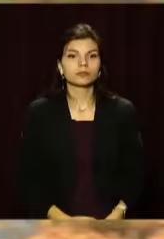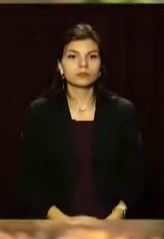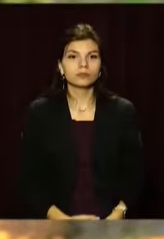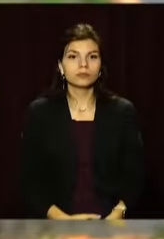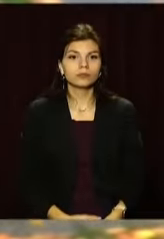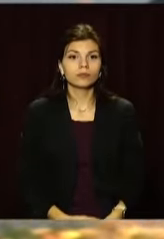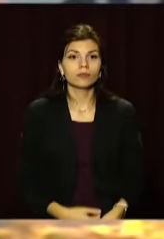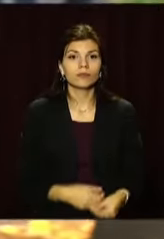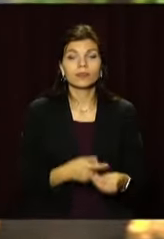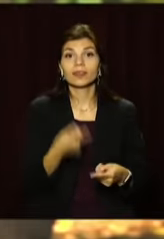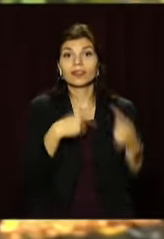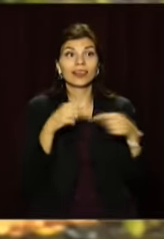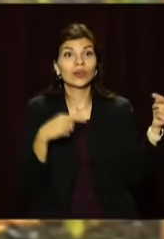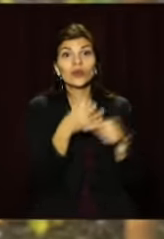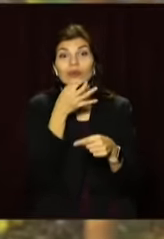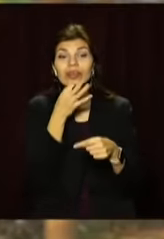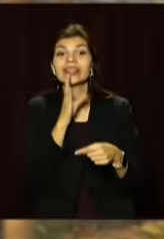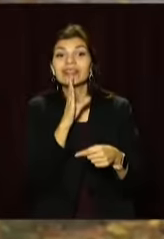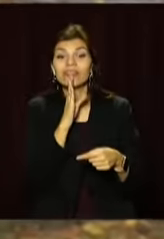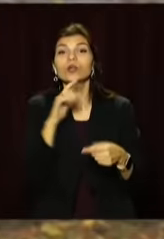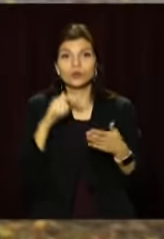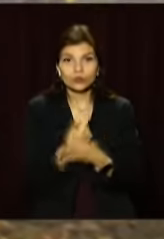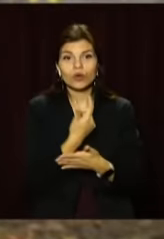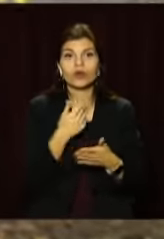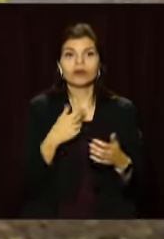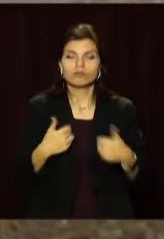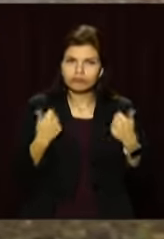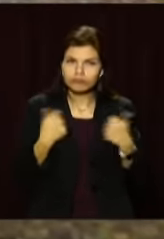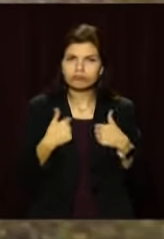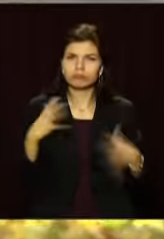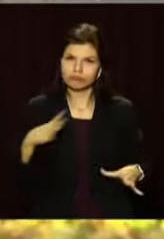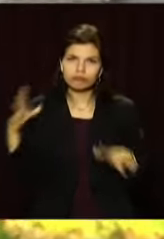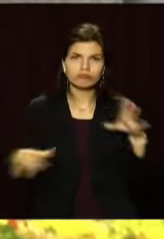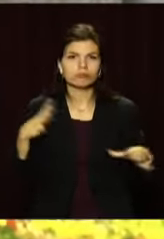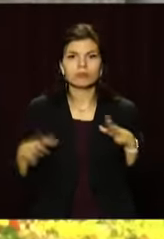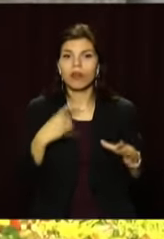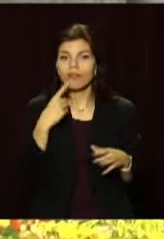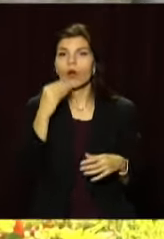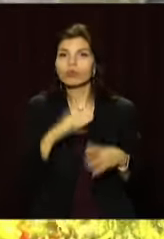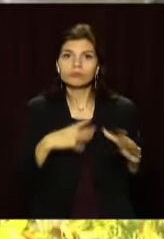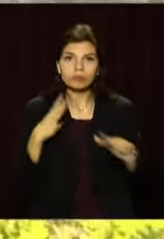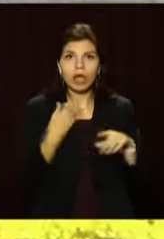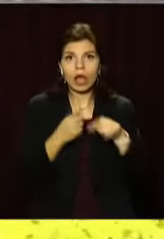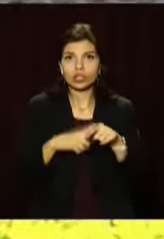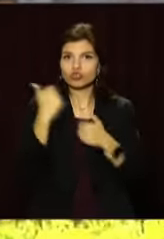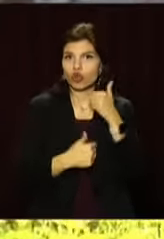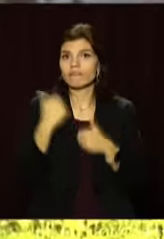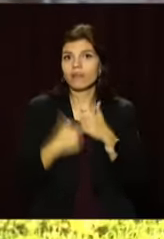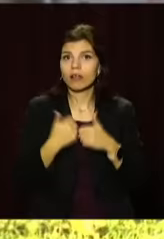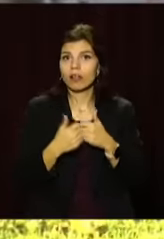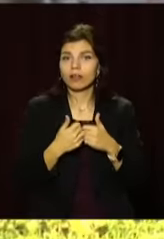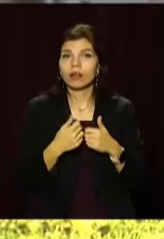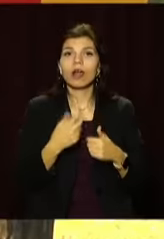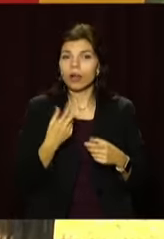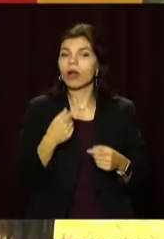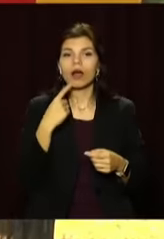Не стигнув повернутися додому, дівчина знов почала наполегло тренуватися. Каже, найкраще тренування – це змагання. Тому, не